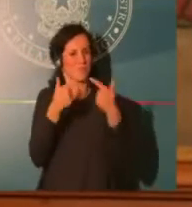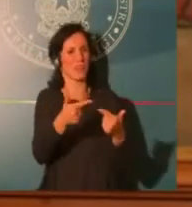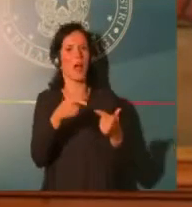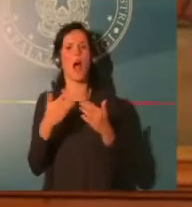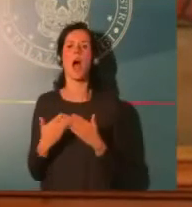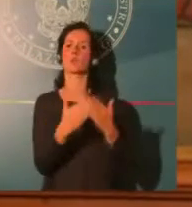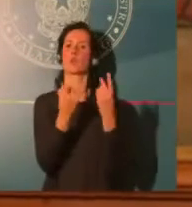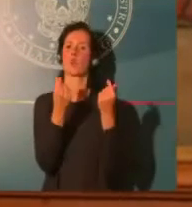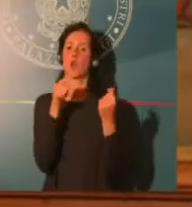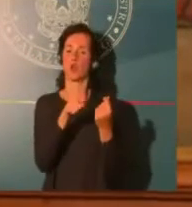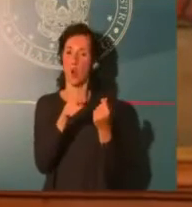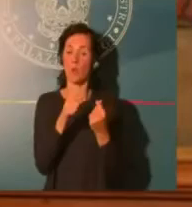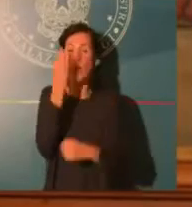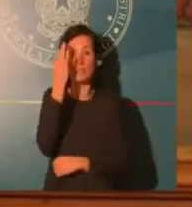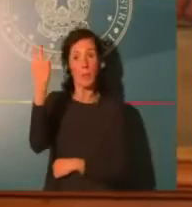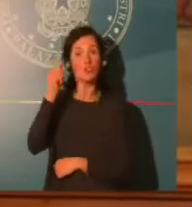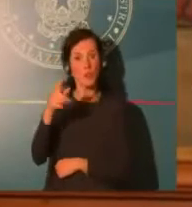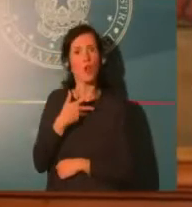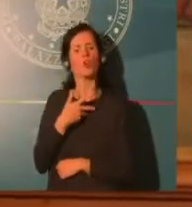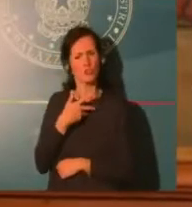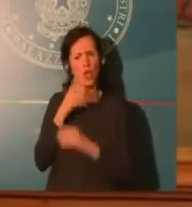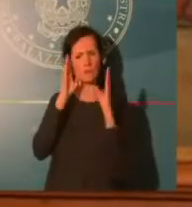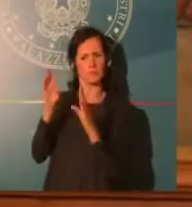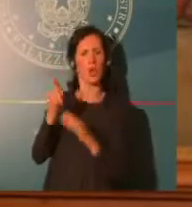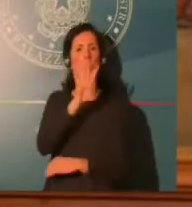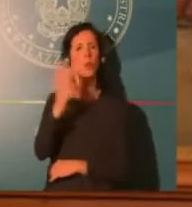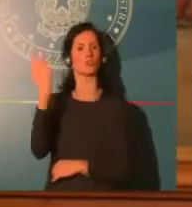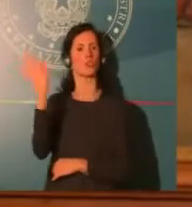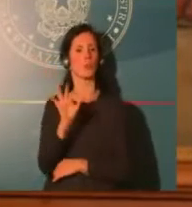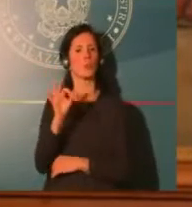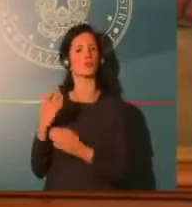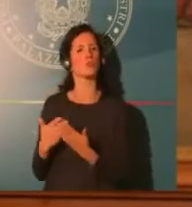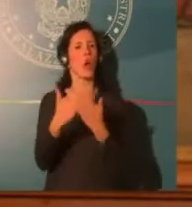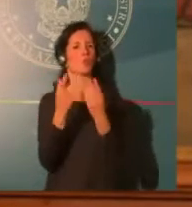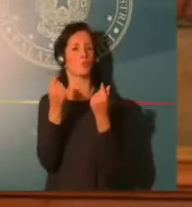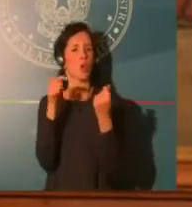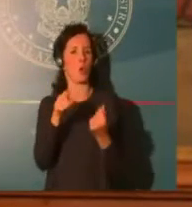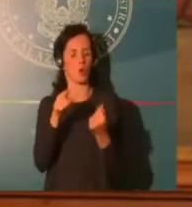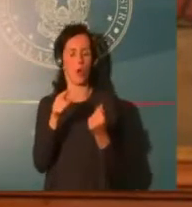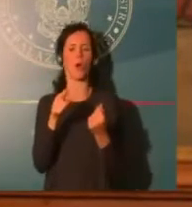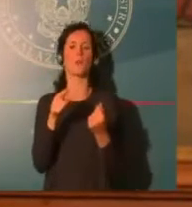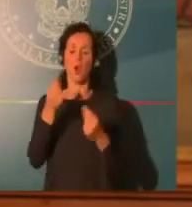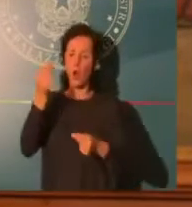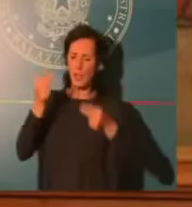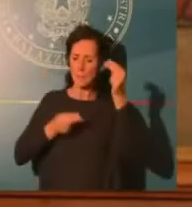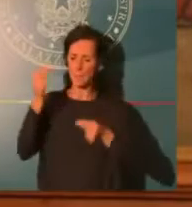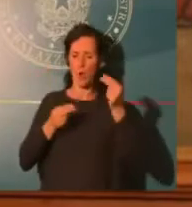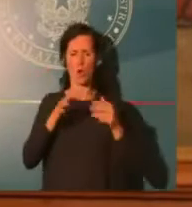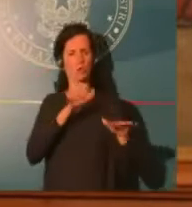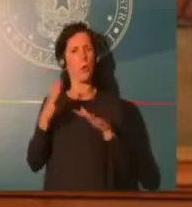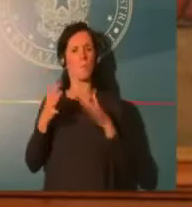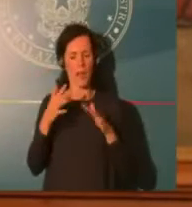significativi perché sono più alti di quelli in precedenza